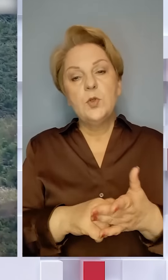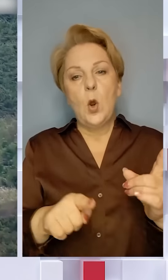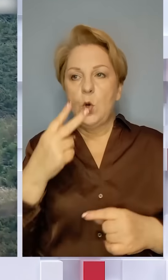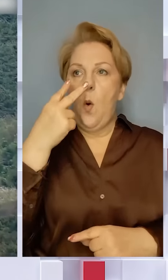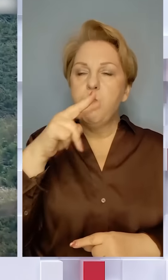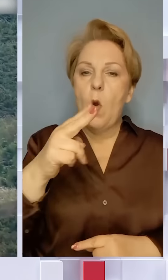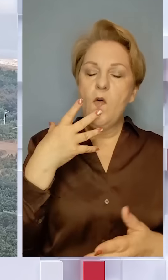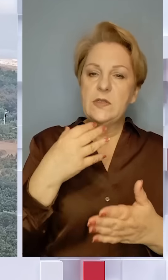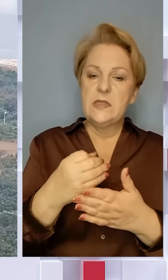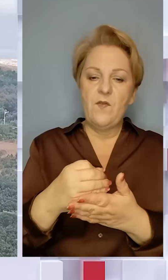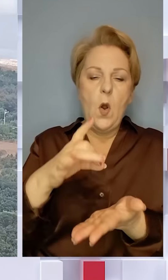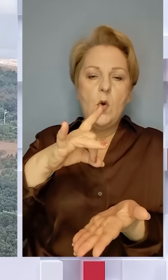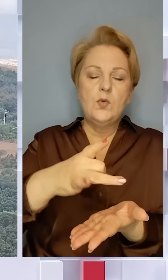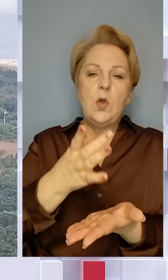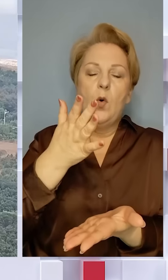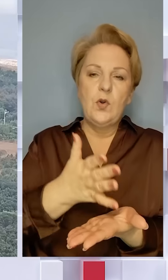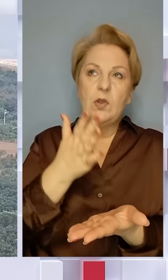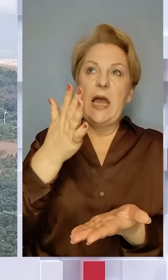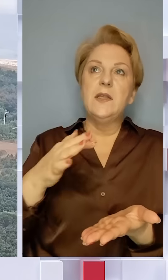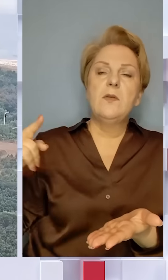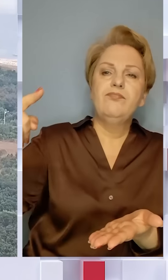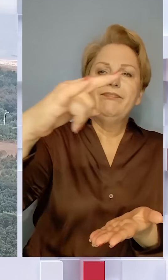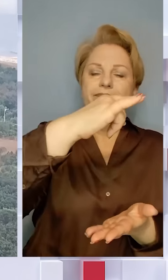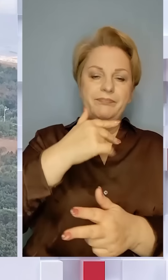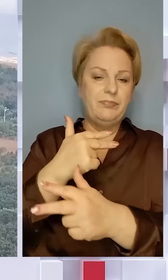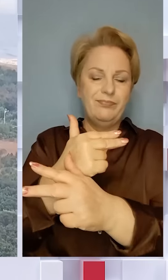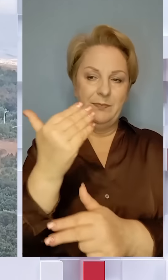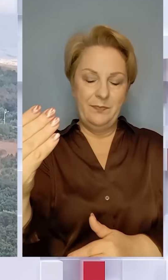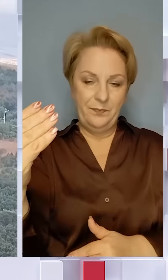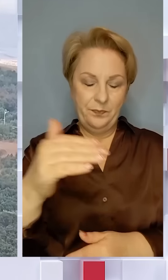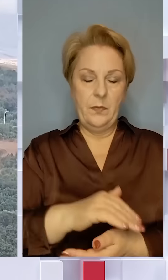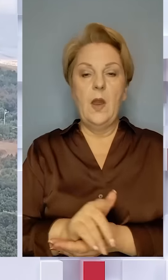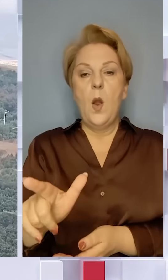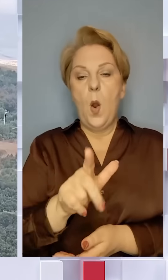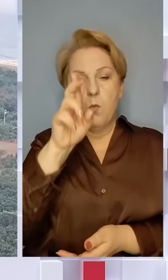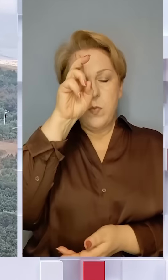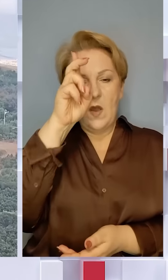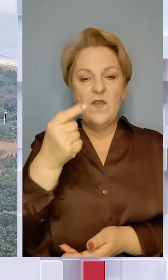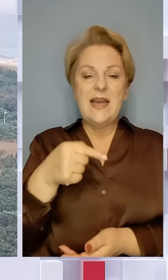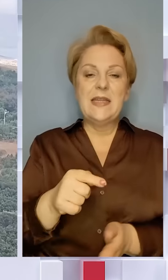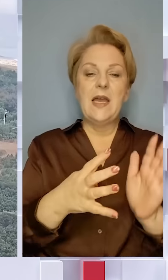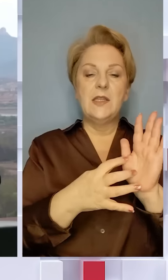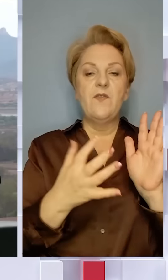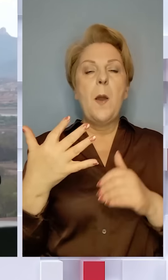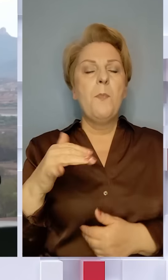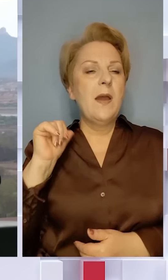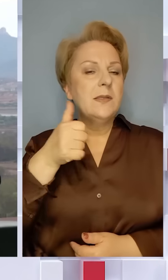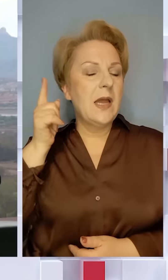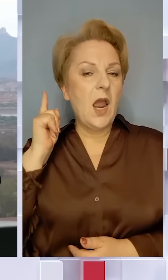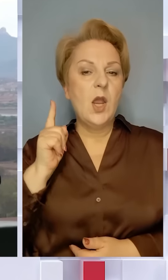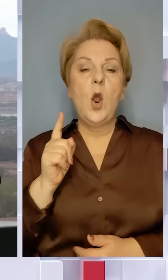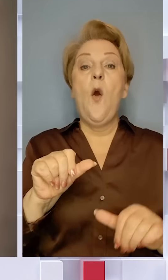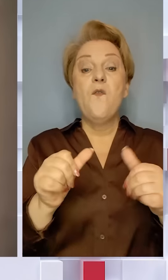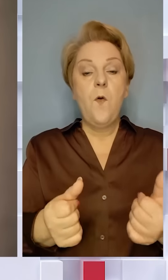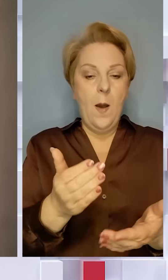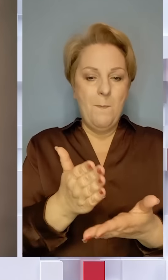побачила над своєю столицею південно-корейські безпілотники. Обидві держави із 1950-х формально